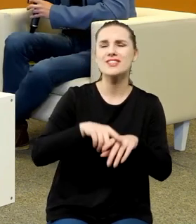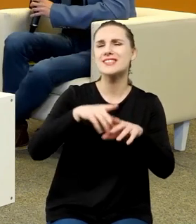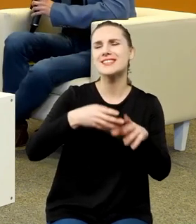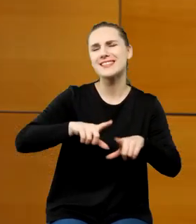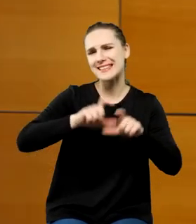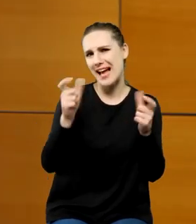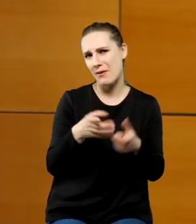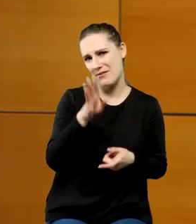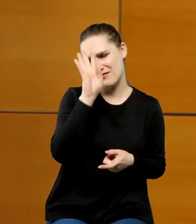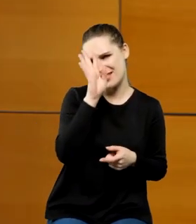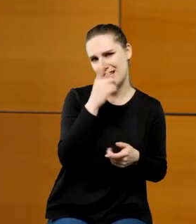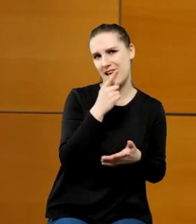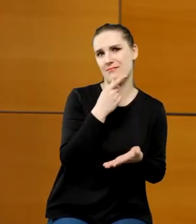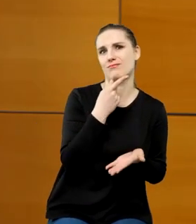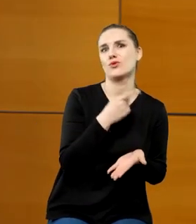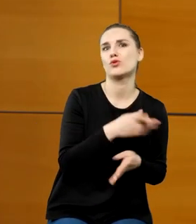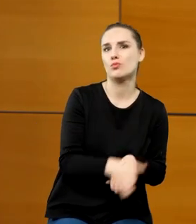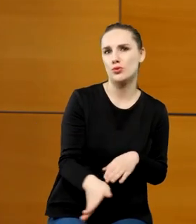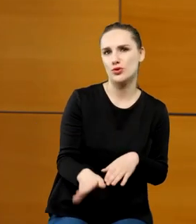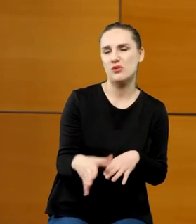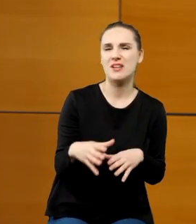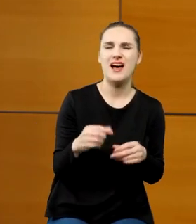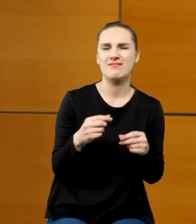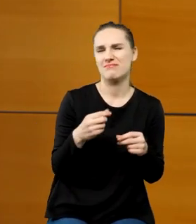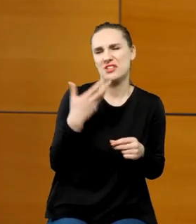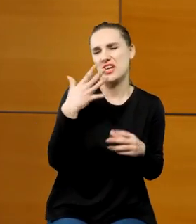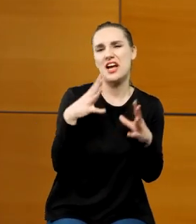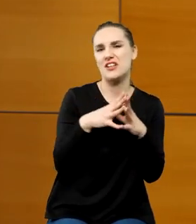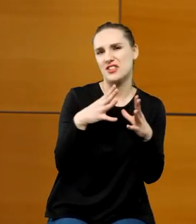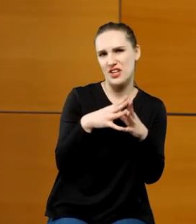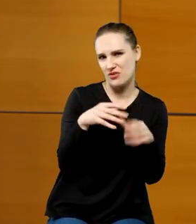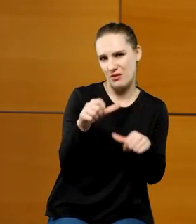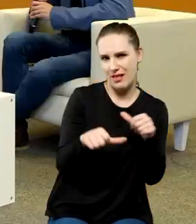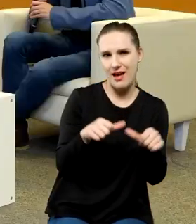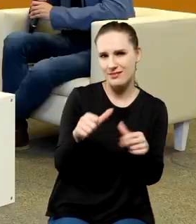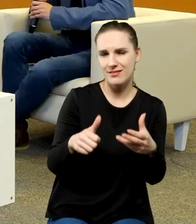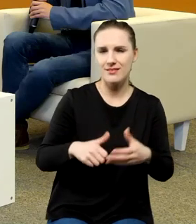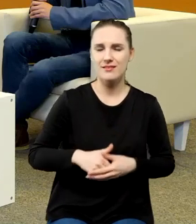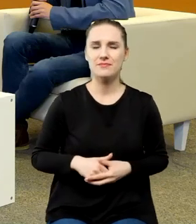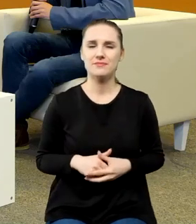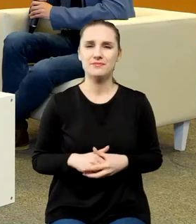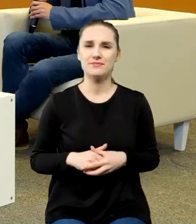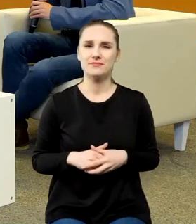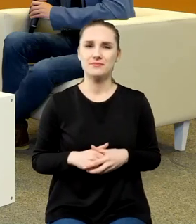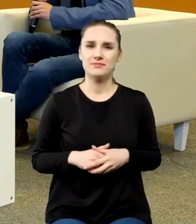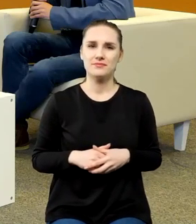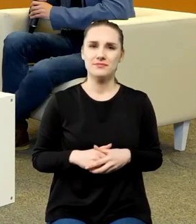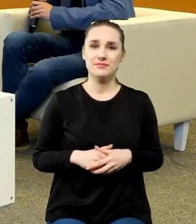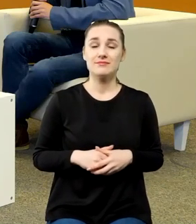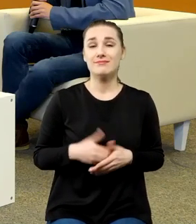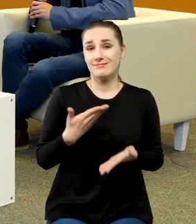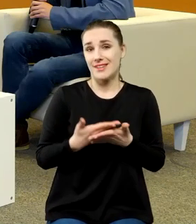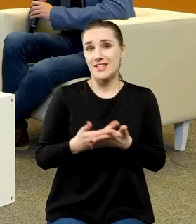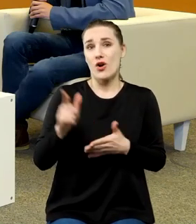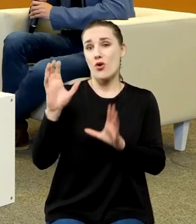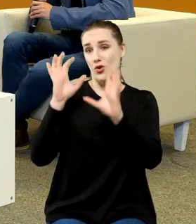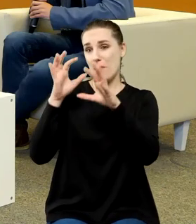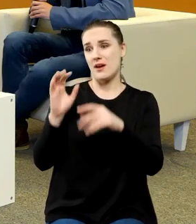złożone kilkadziesiąt lat w tym wszystkim. To znaczy on słusznie jest wymieniany jako ten najważniejszy, no bo